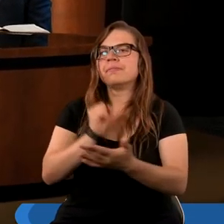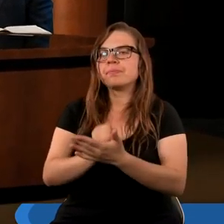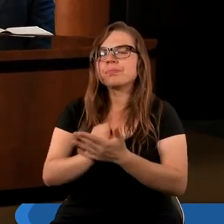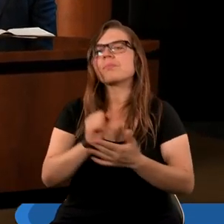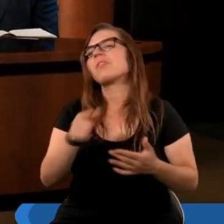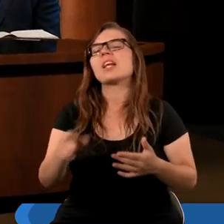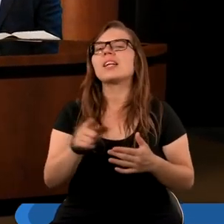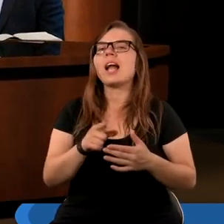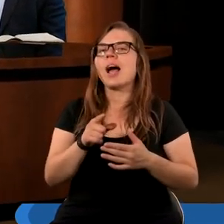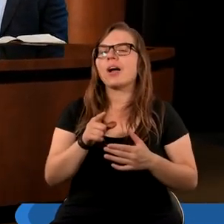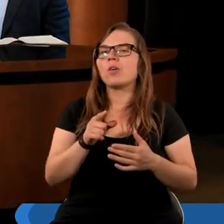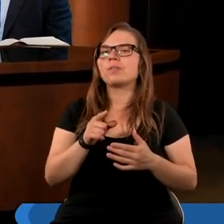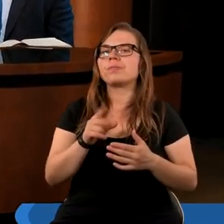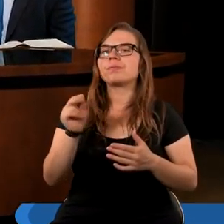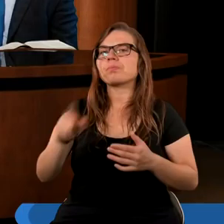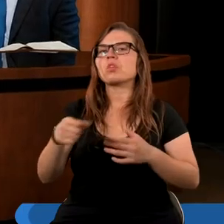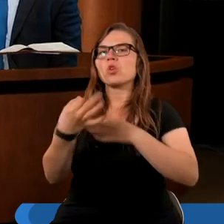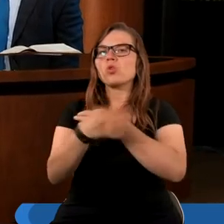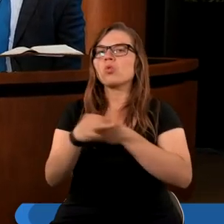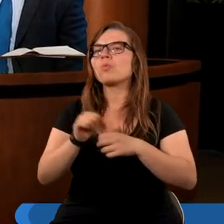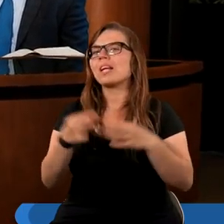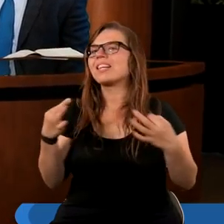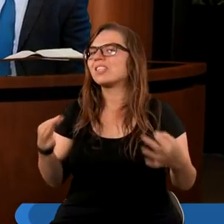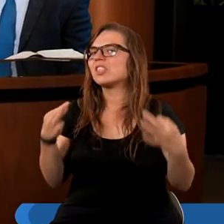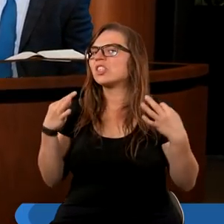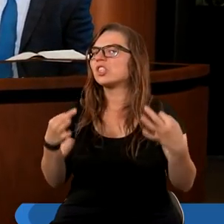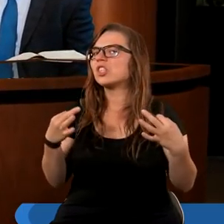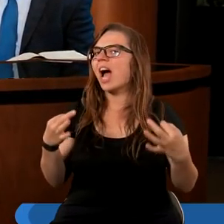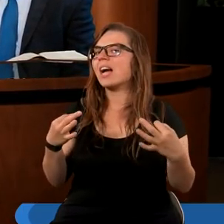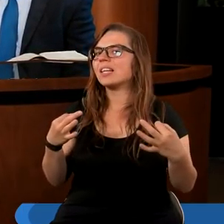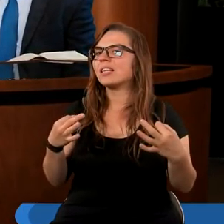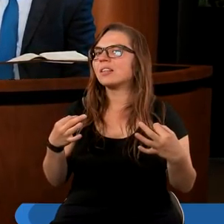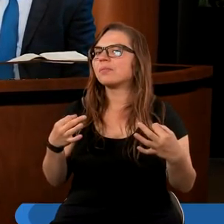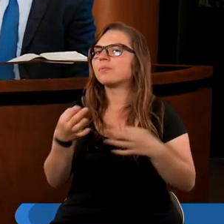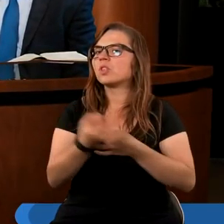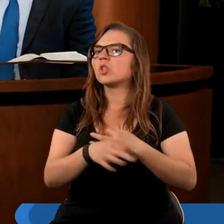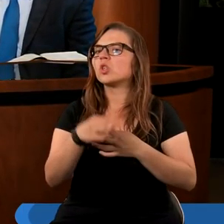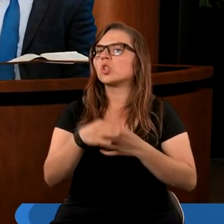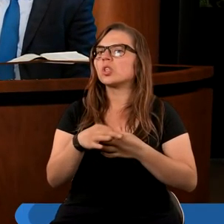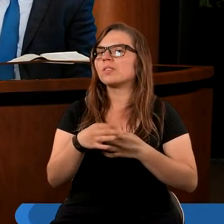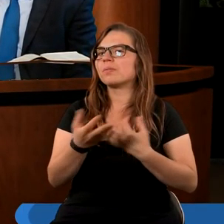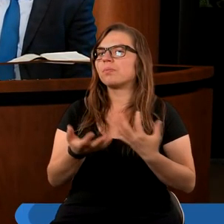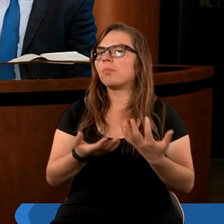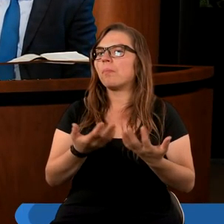każdy z nas, że to studium dzisiaj jest studium